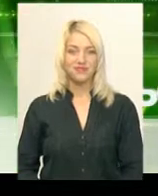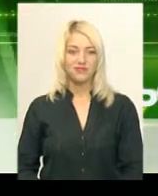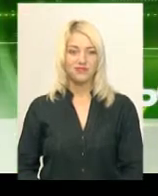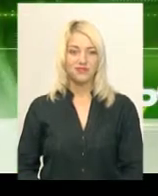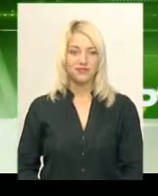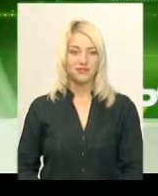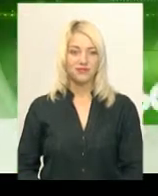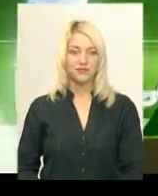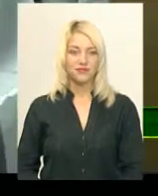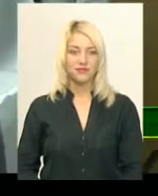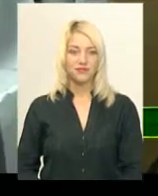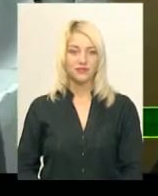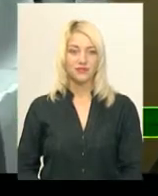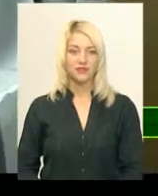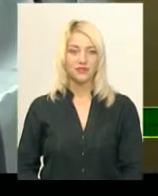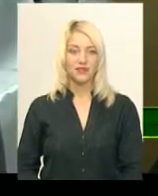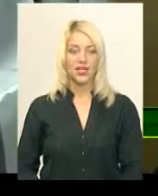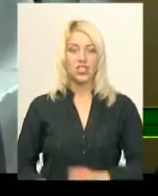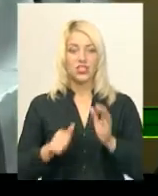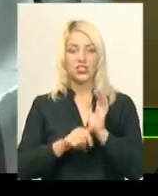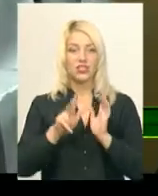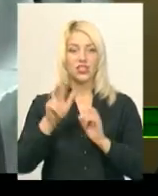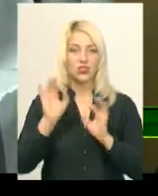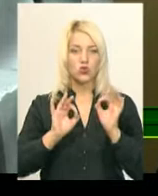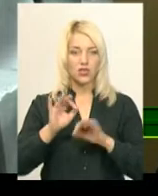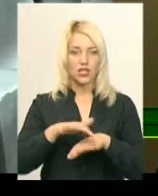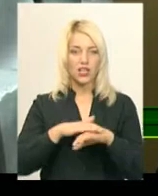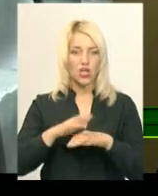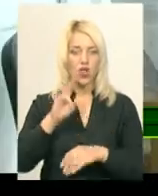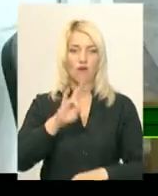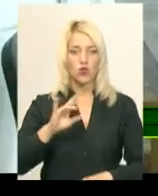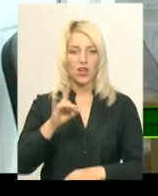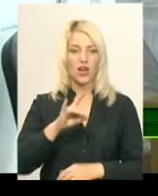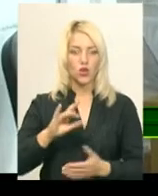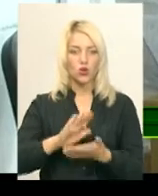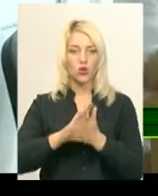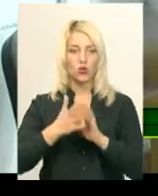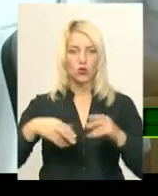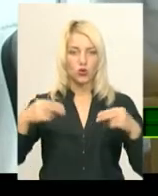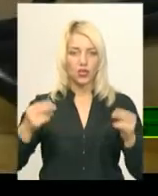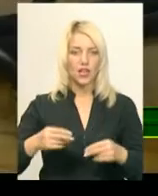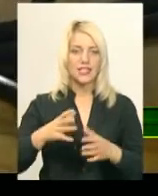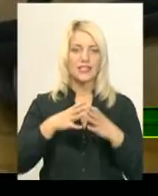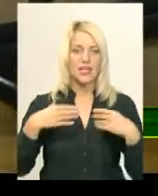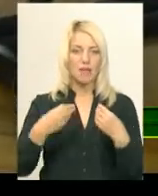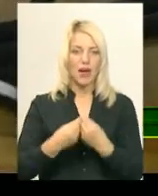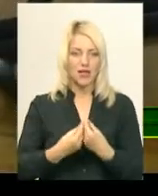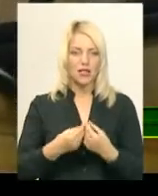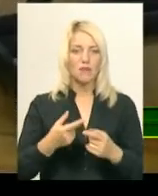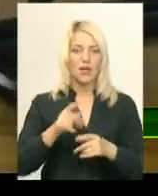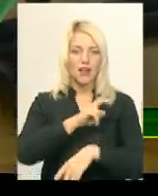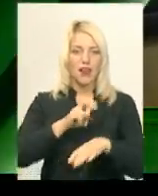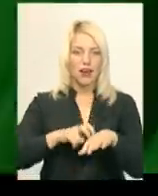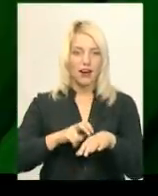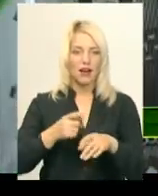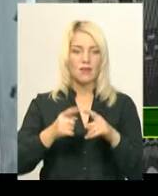Музика 63% населення Новоушицького району уклали угоди з сімейними лікарями. Це восьмій показник